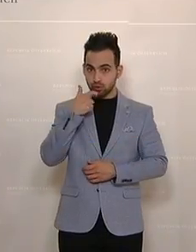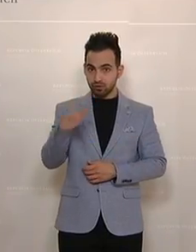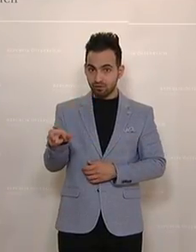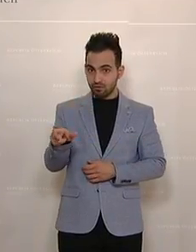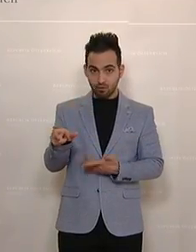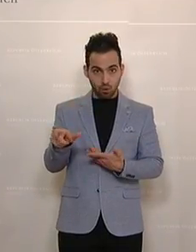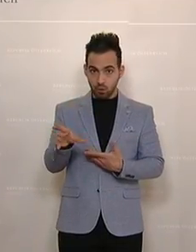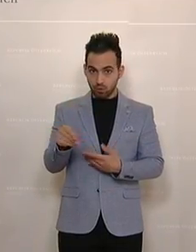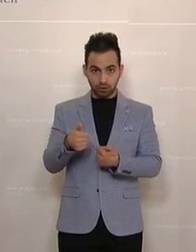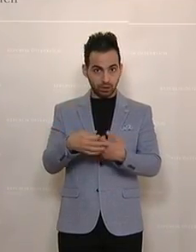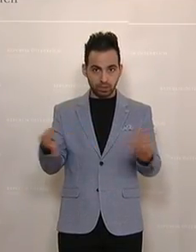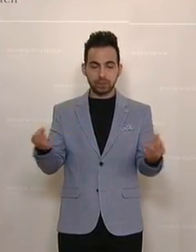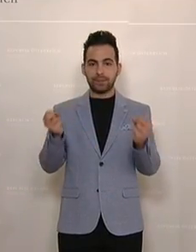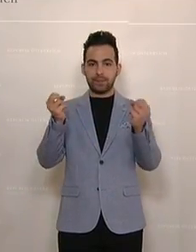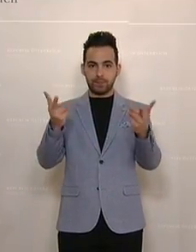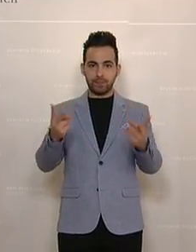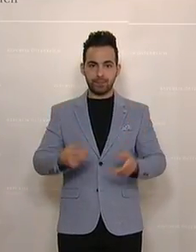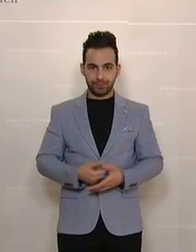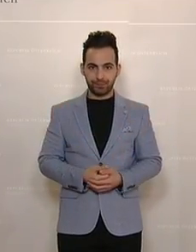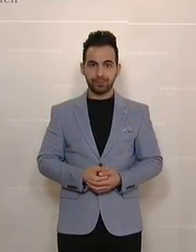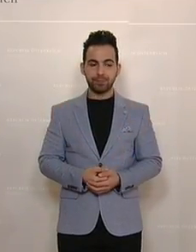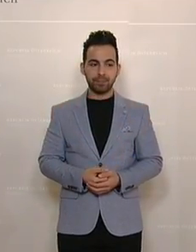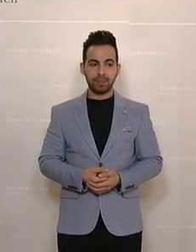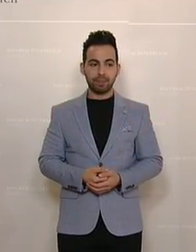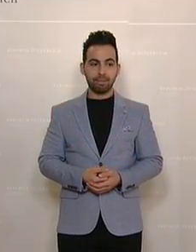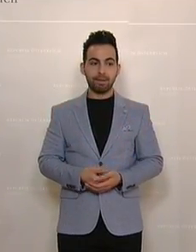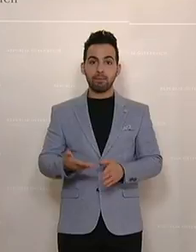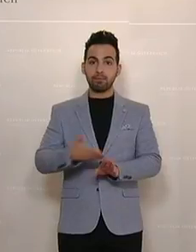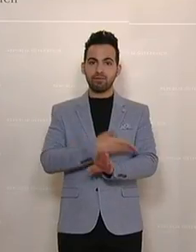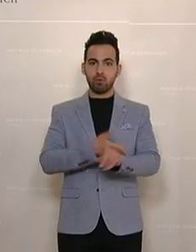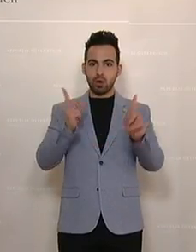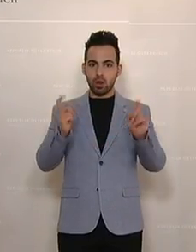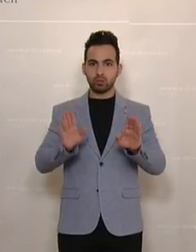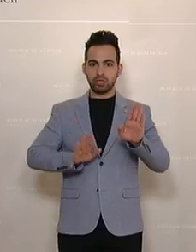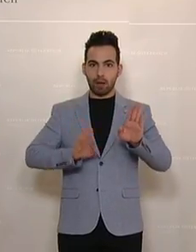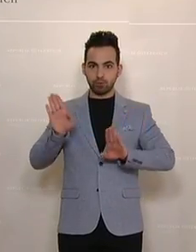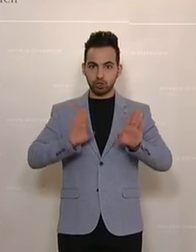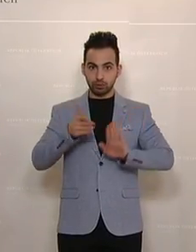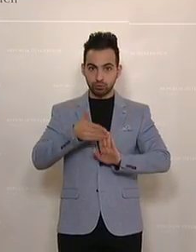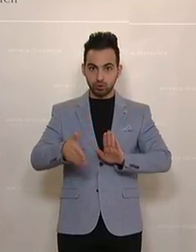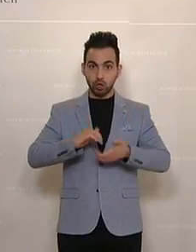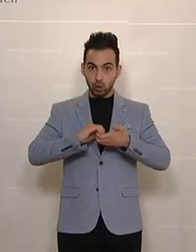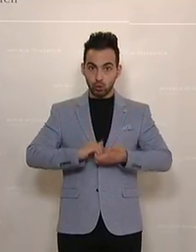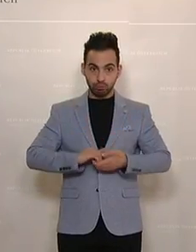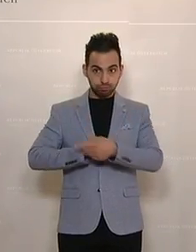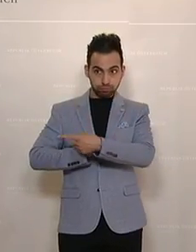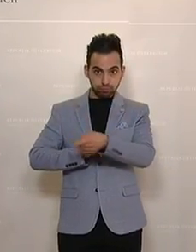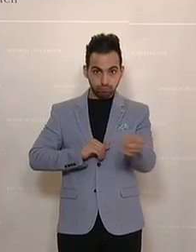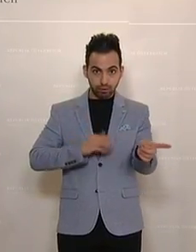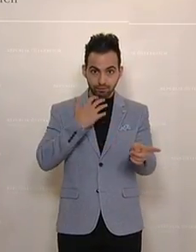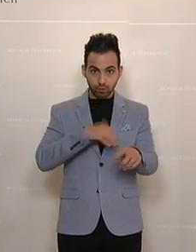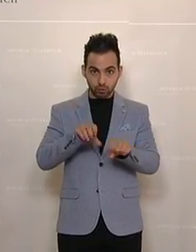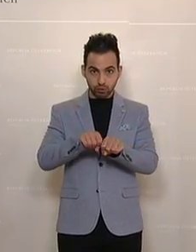geschlossen. Bevor wir in den Abstimmungsvorgang eingehen, wünschen die Klubs eine Unterbrechung.